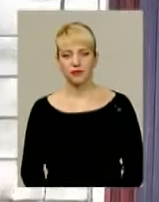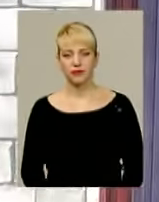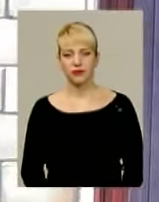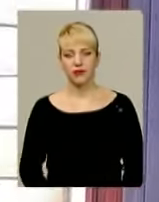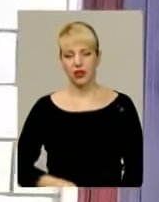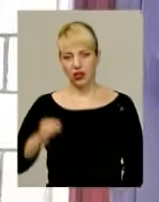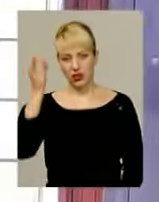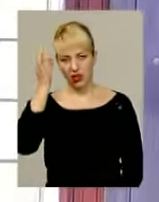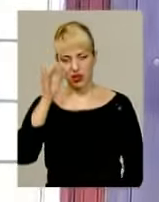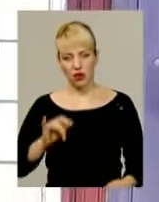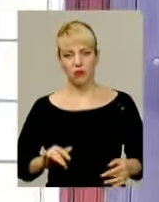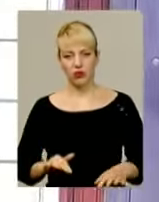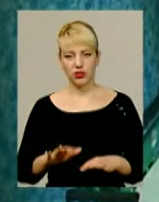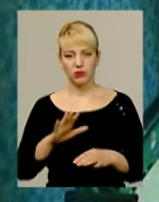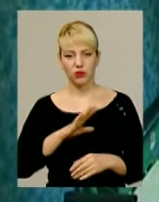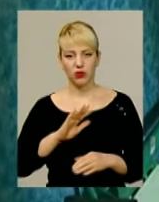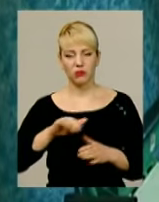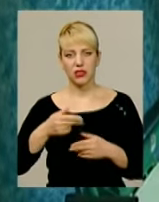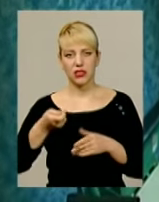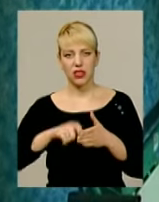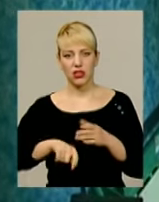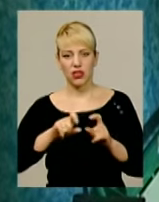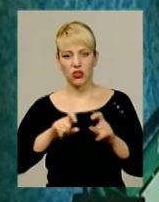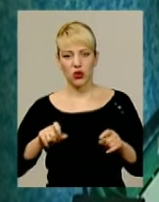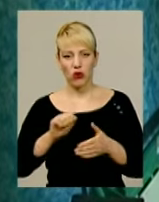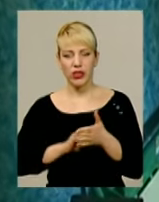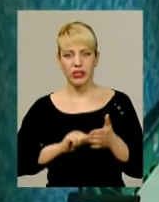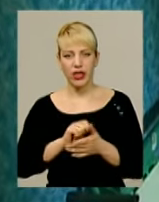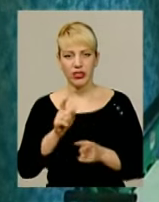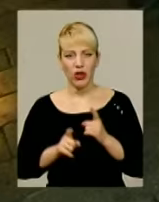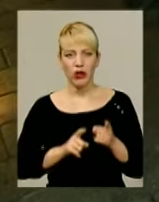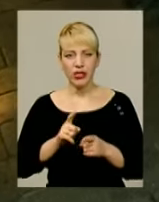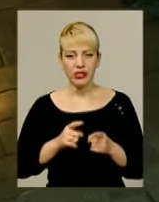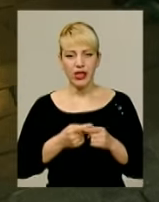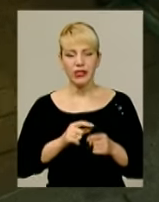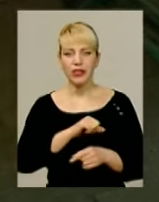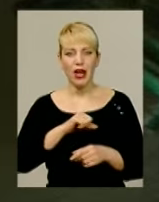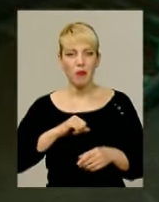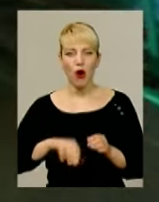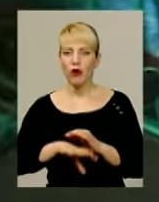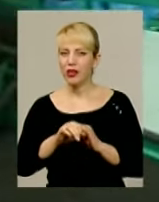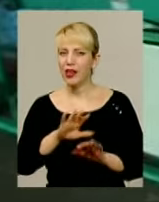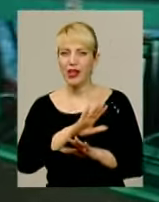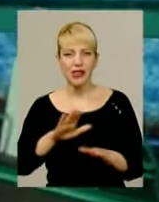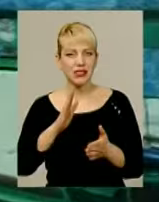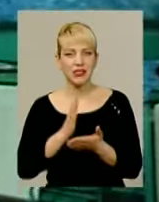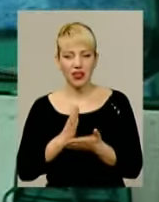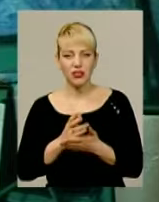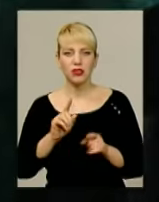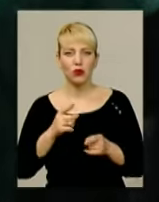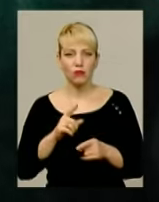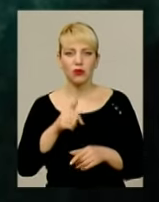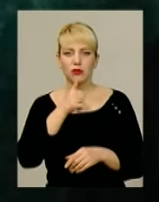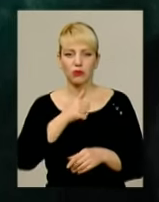Нагадаємо, події розгорталися після закриття школи через реорганізацію. Власне, самого розкрадання не сталося, бо спробу